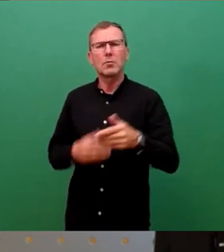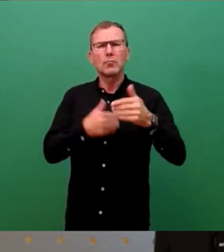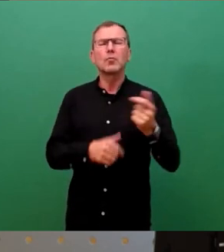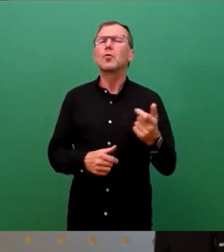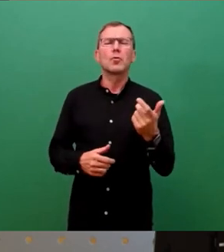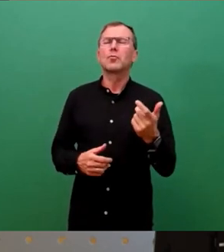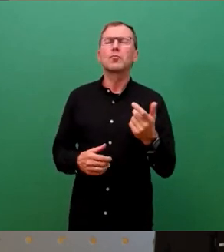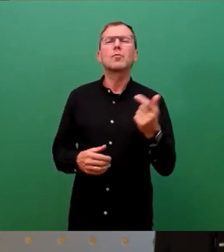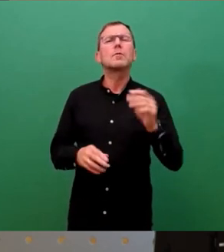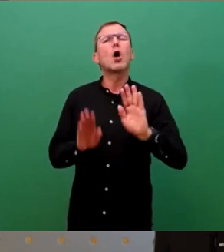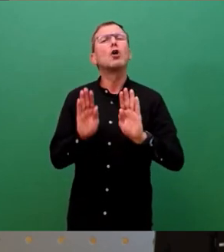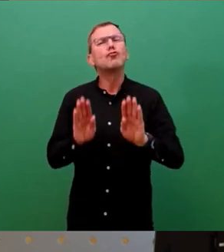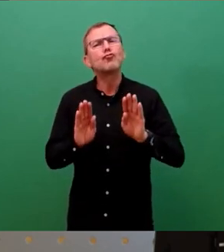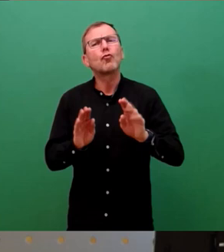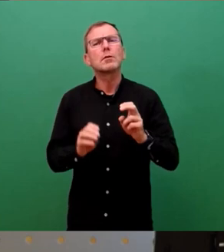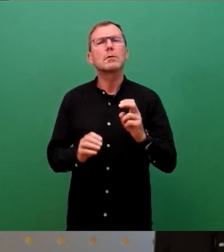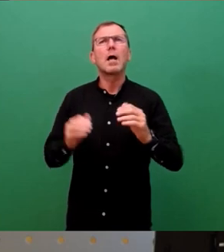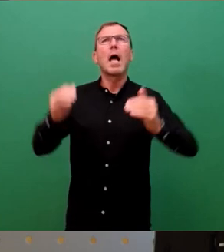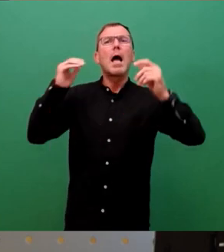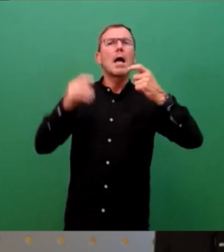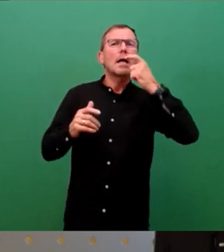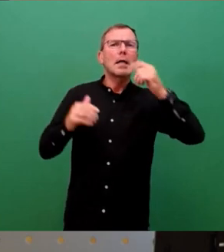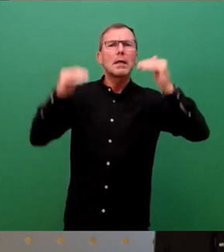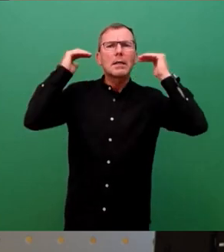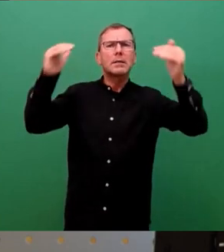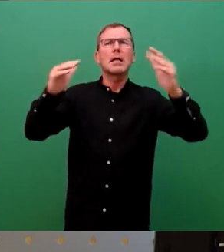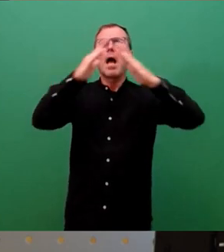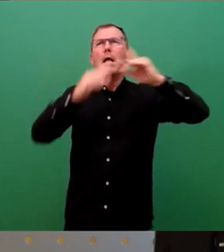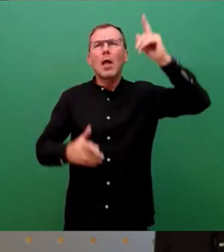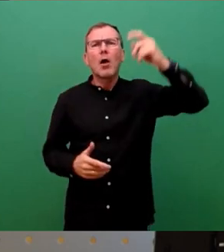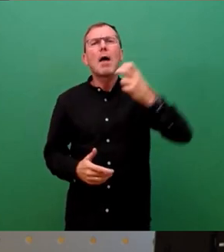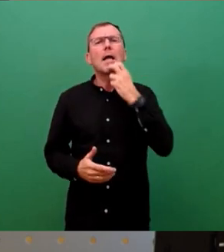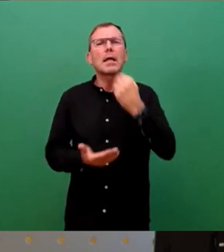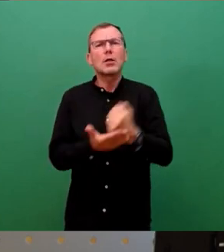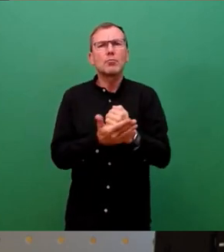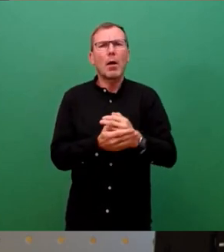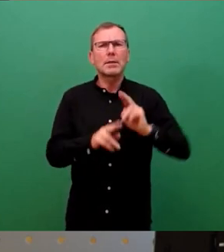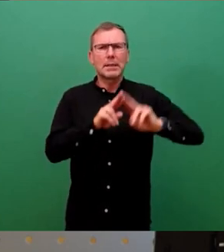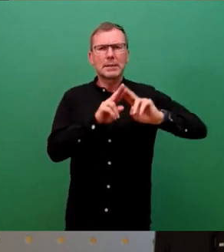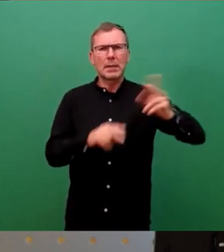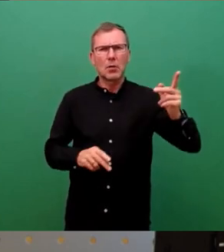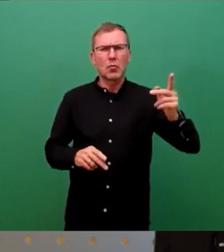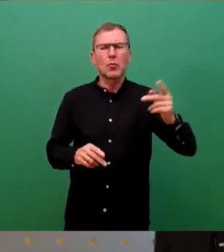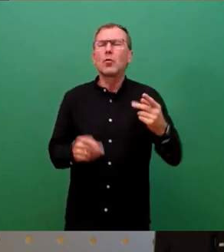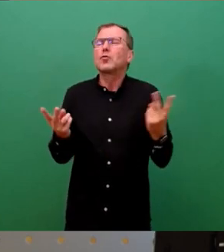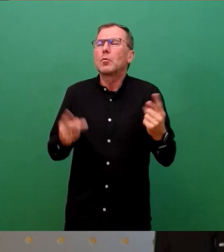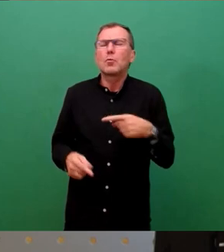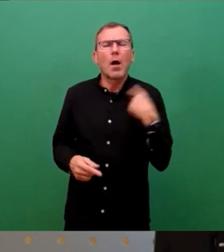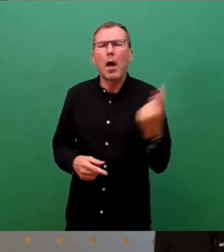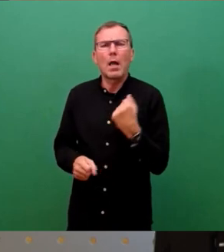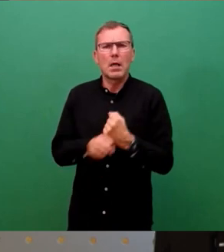energetischen Sanierung, was Kellerdecken betrifft, was Dachräume betrifft, die sind meistens so im Zuge der Sanierung ausgebaut worden und gedämmt worden.